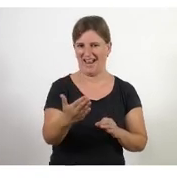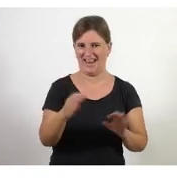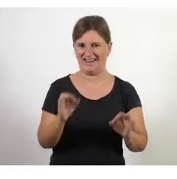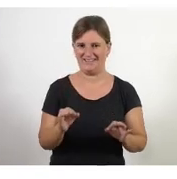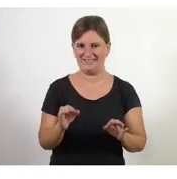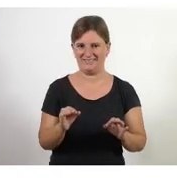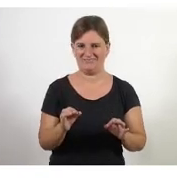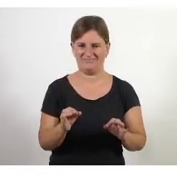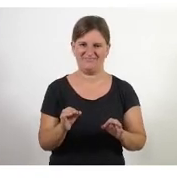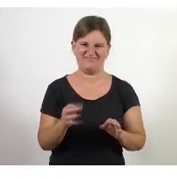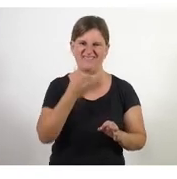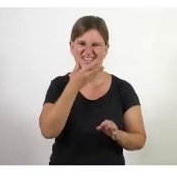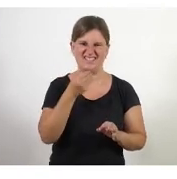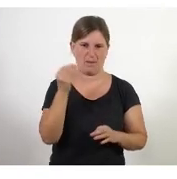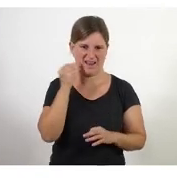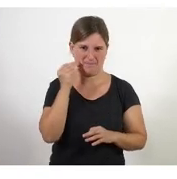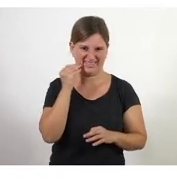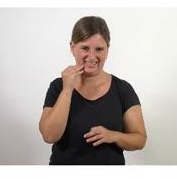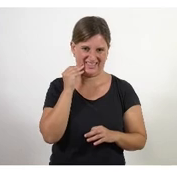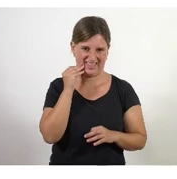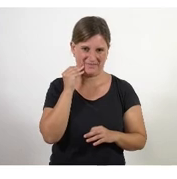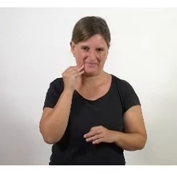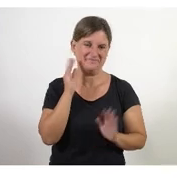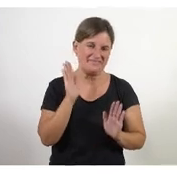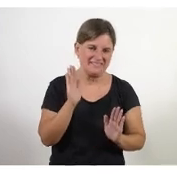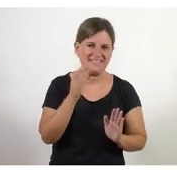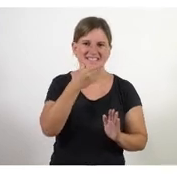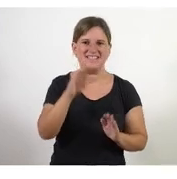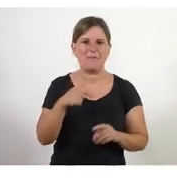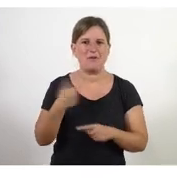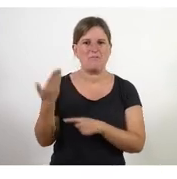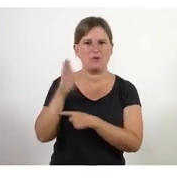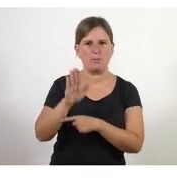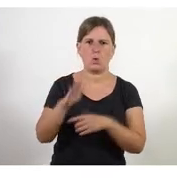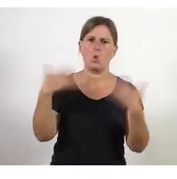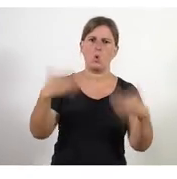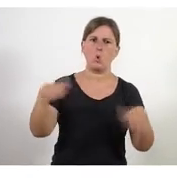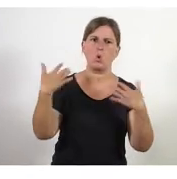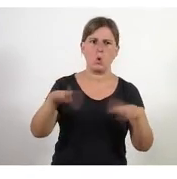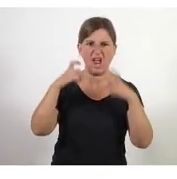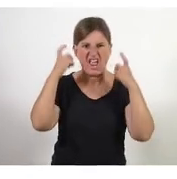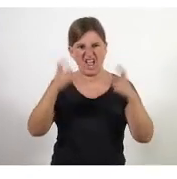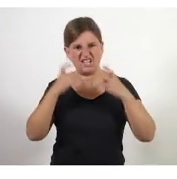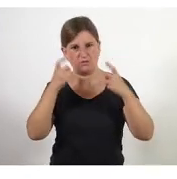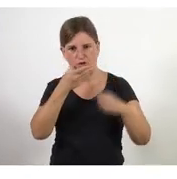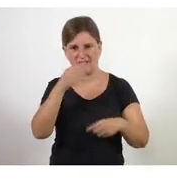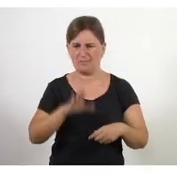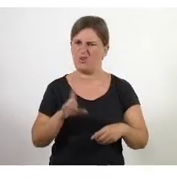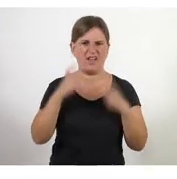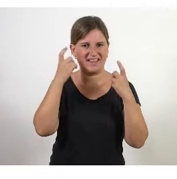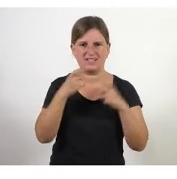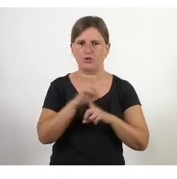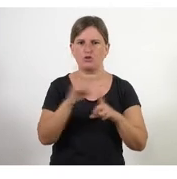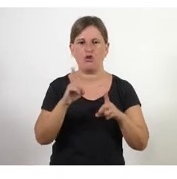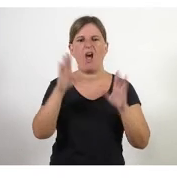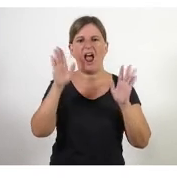sembla mentida i sembla que ara us estic proposant una cosa que ui quant d'esforç però no és un esforç és una